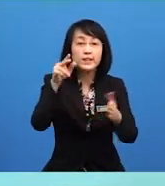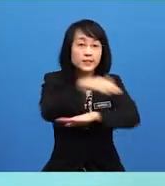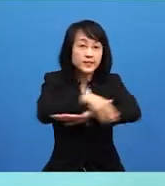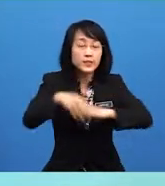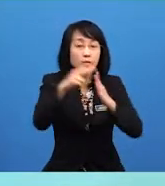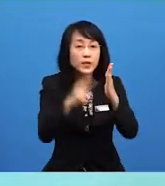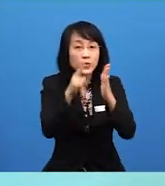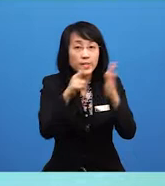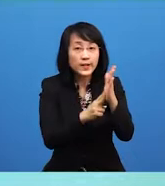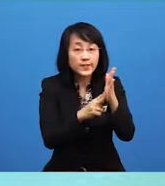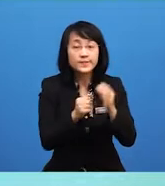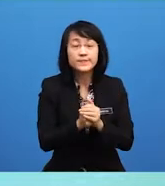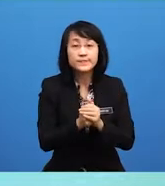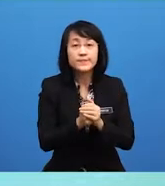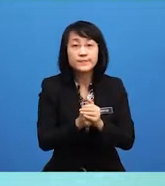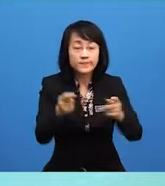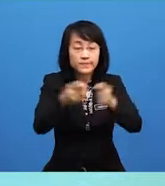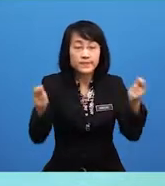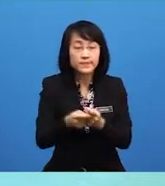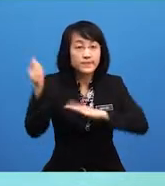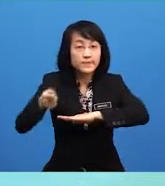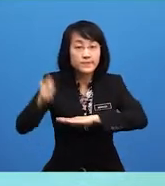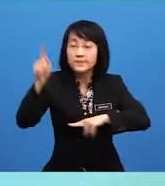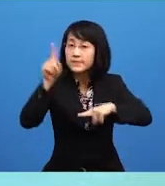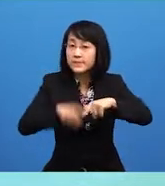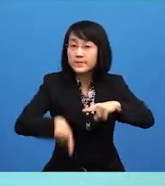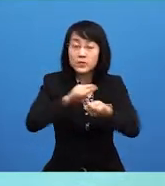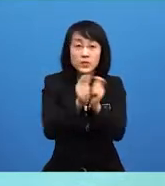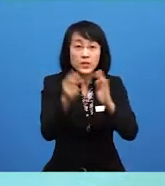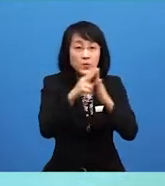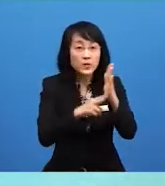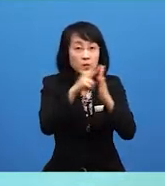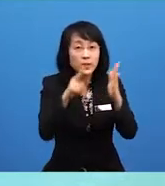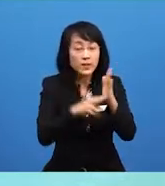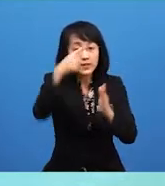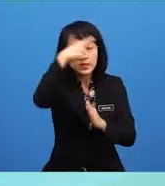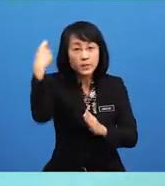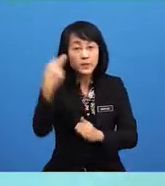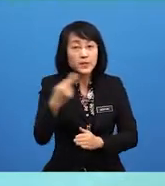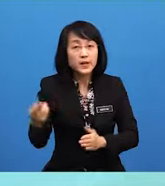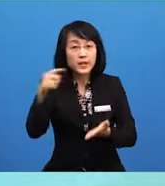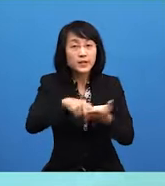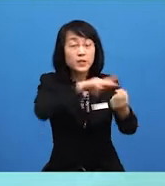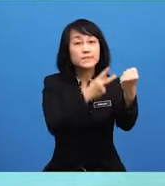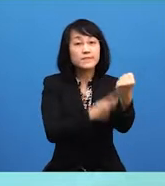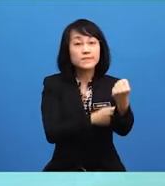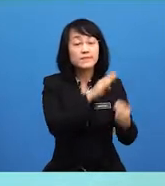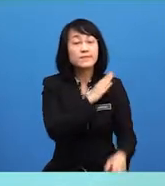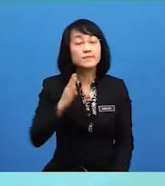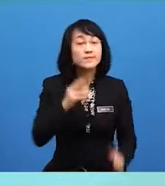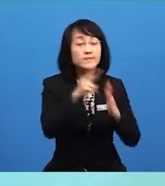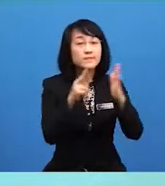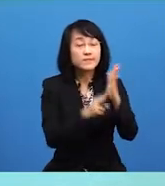Mahkamah tidak boleh meminda undang-undang kerana perkara itu merupakan kuasa badan